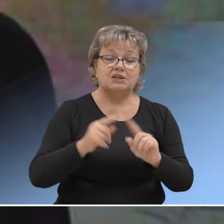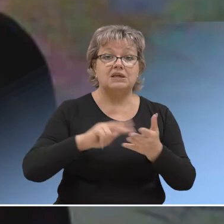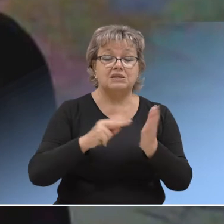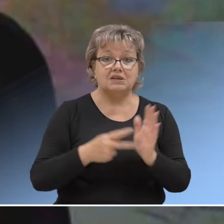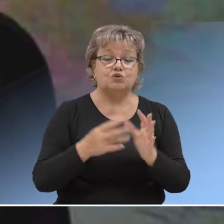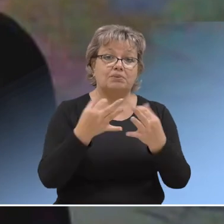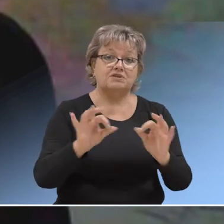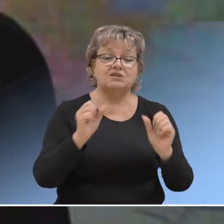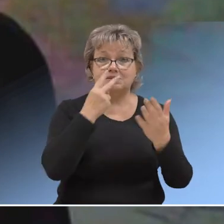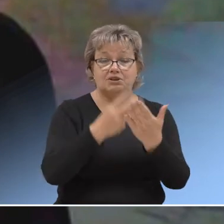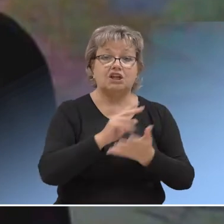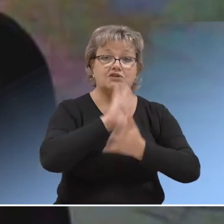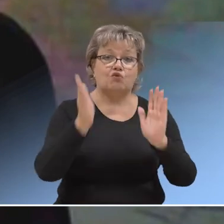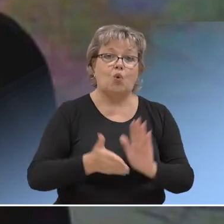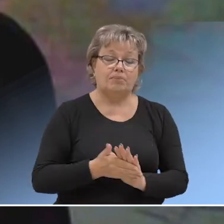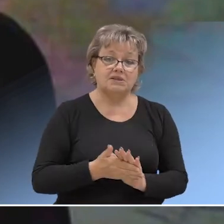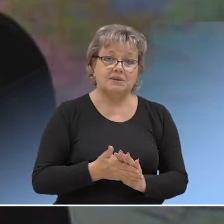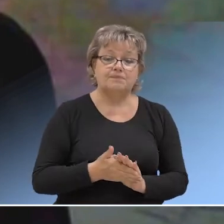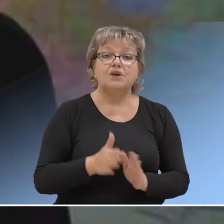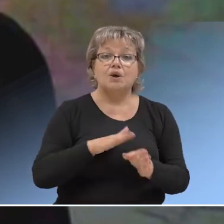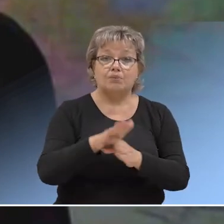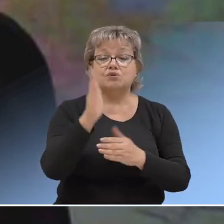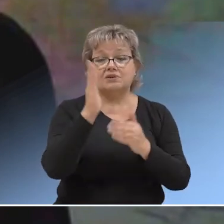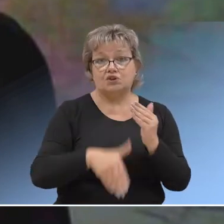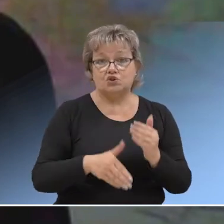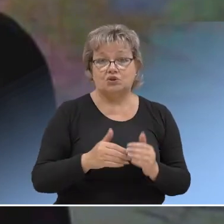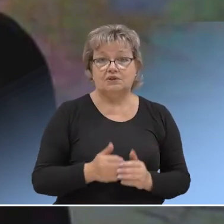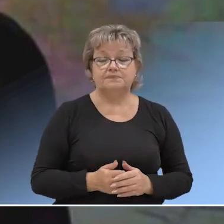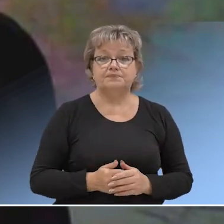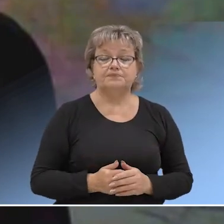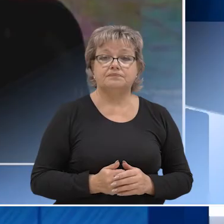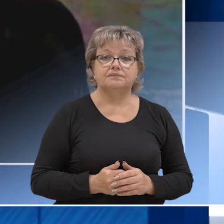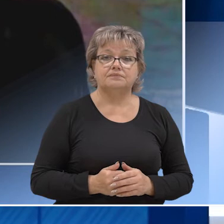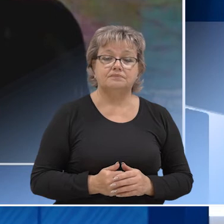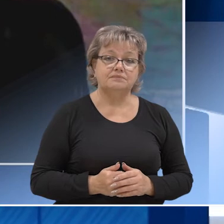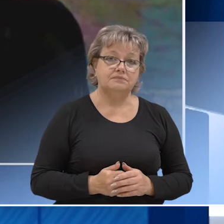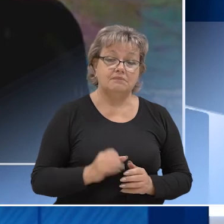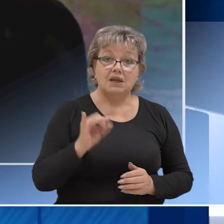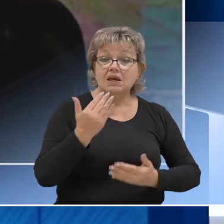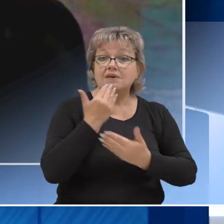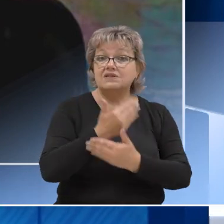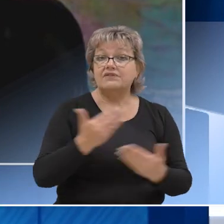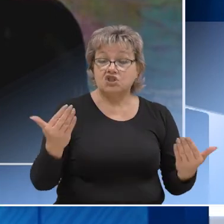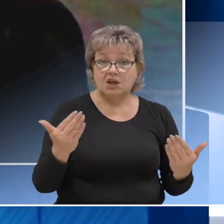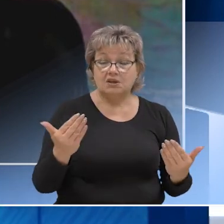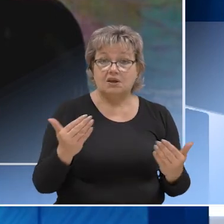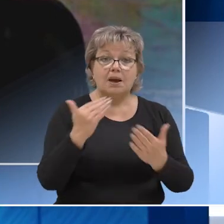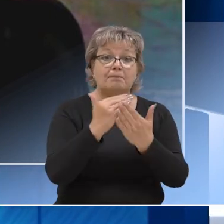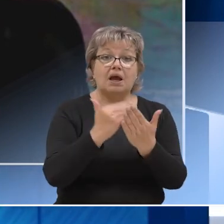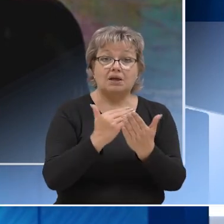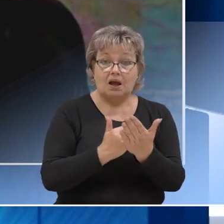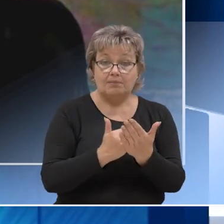чтобы пространство смотрелось комплексно, полностью в завершенном виде. Ну и в завершении